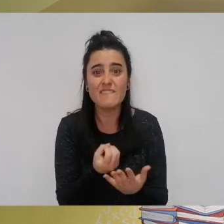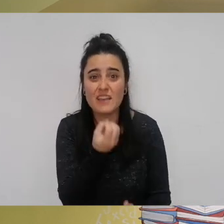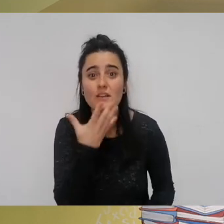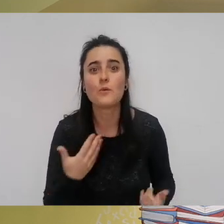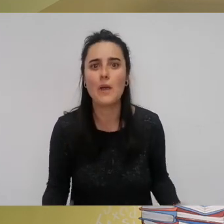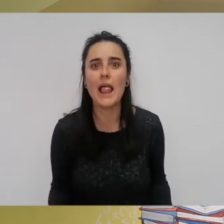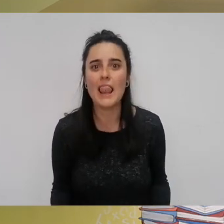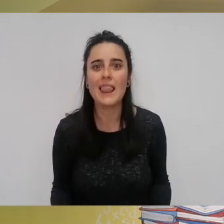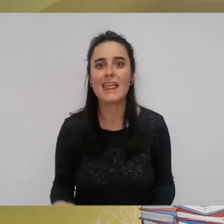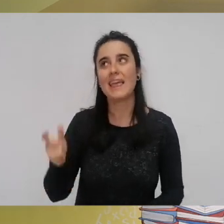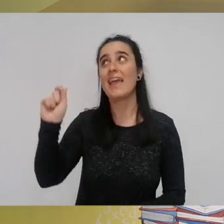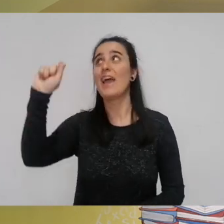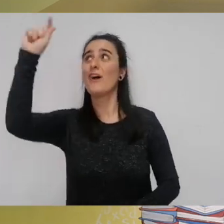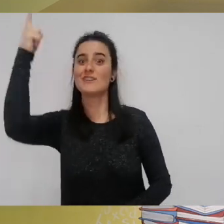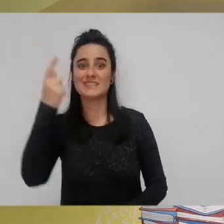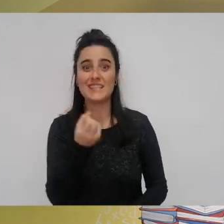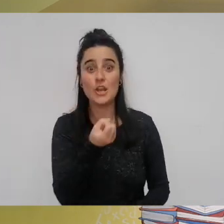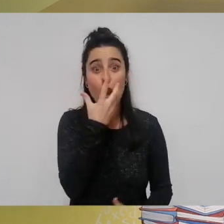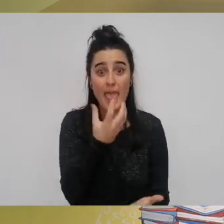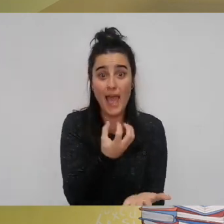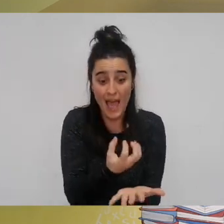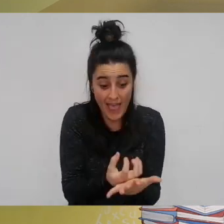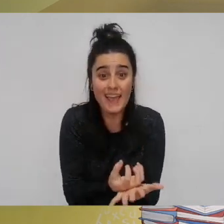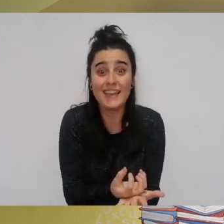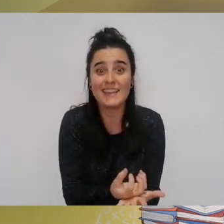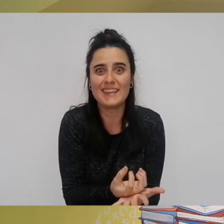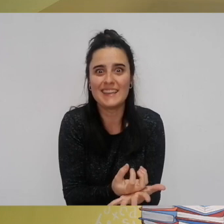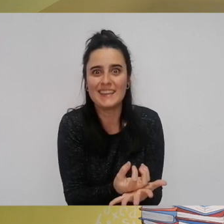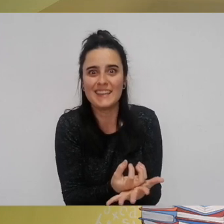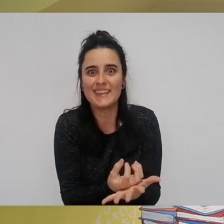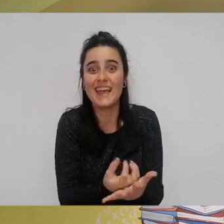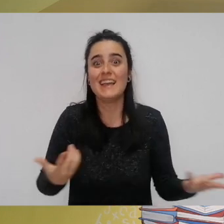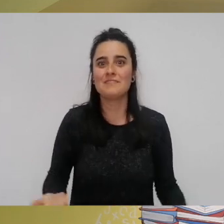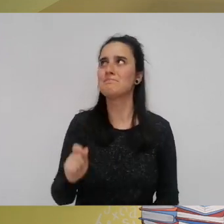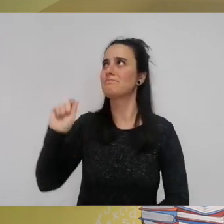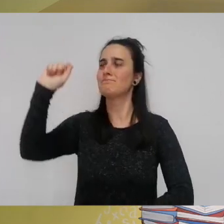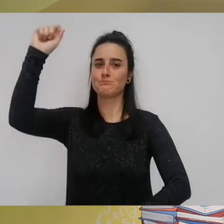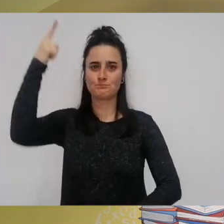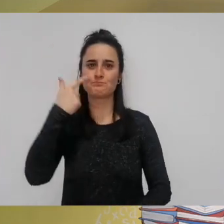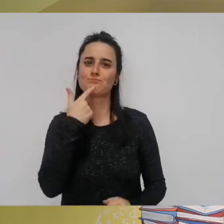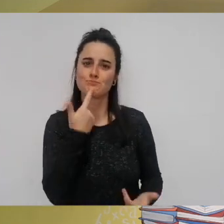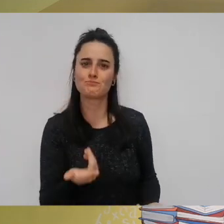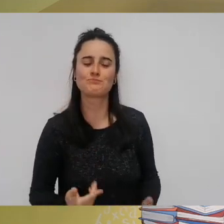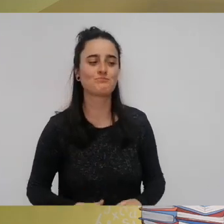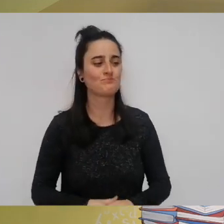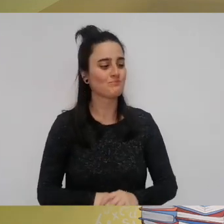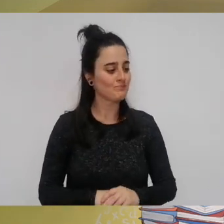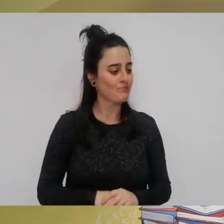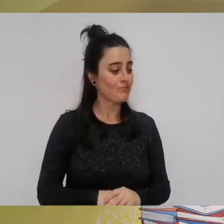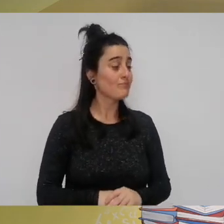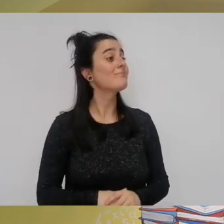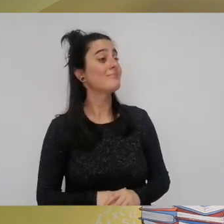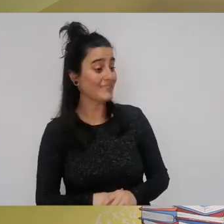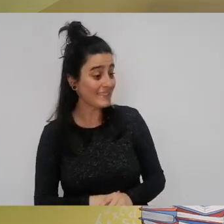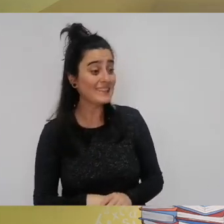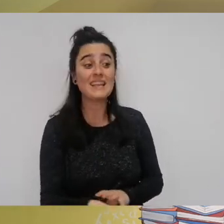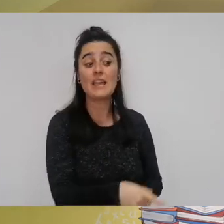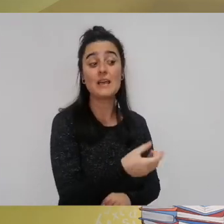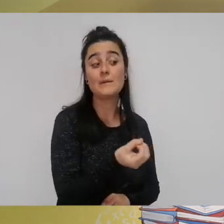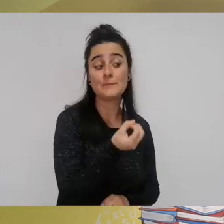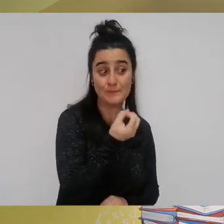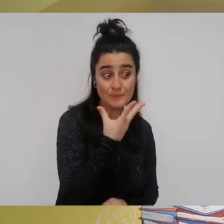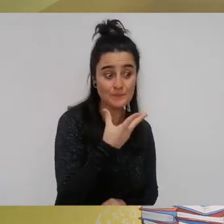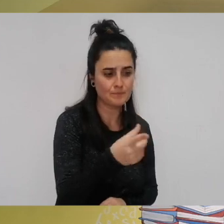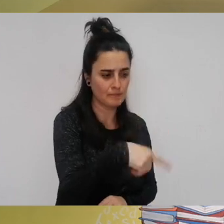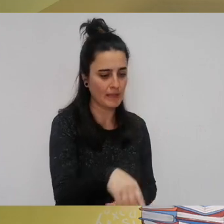eguzki lorea eta eguzki konela esan zuen lore hori